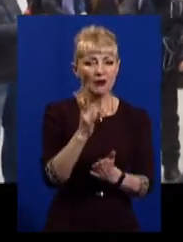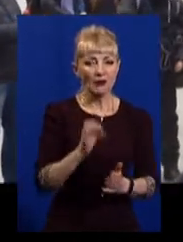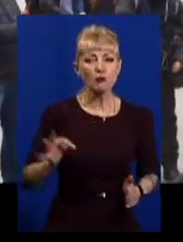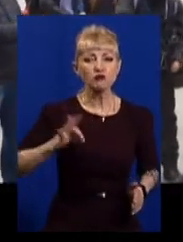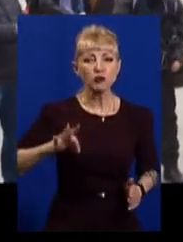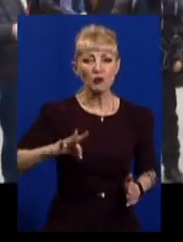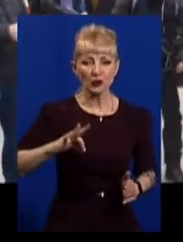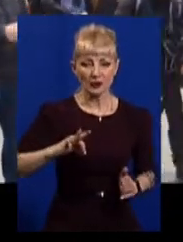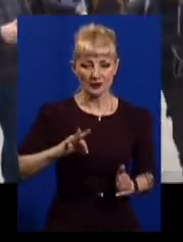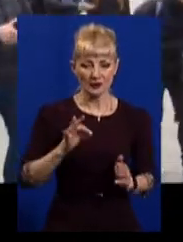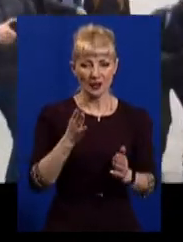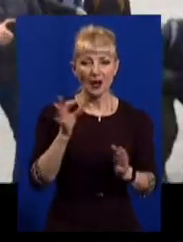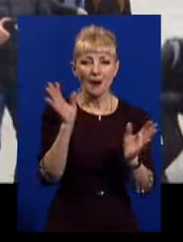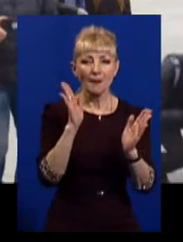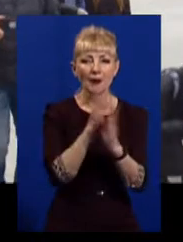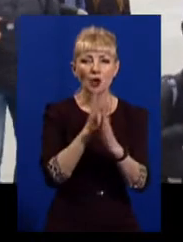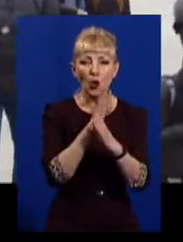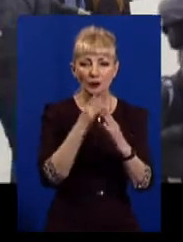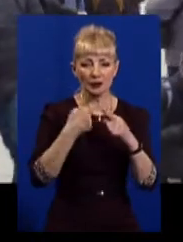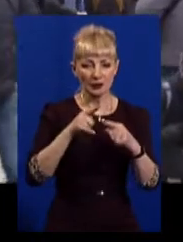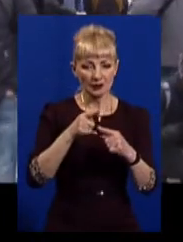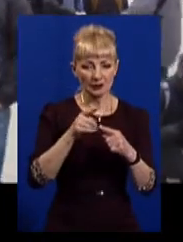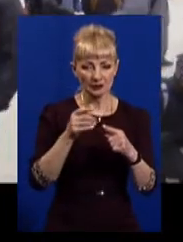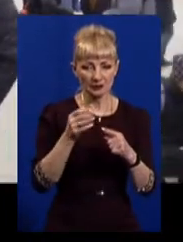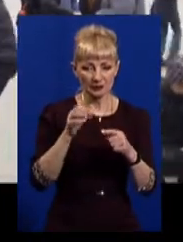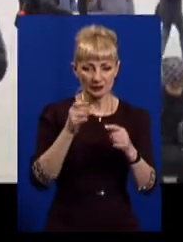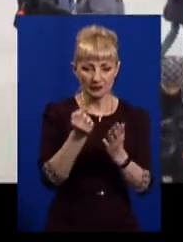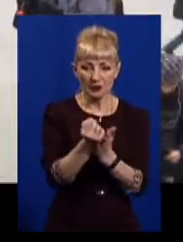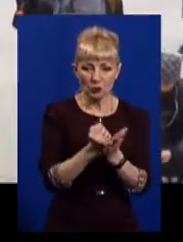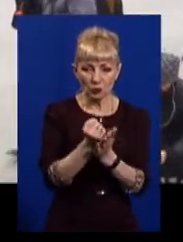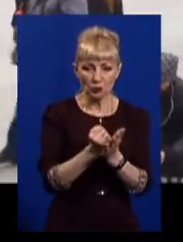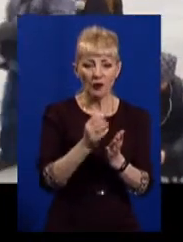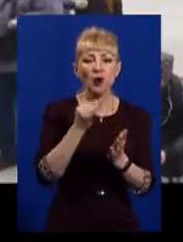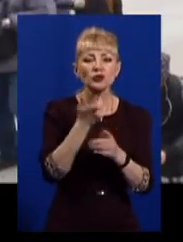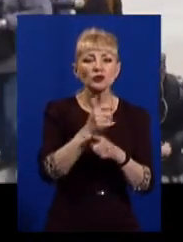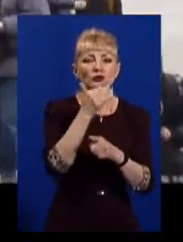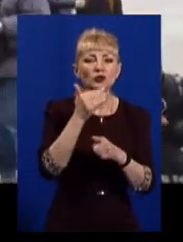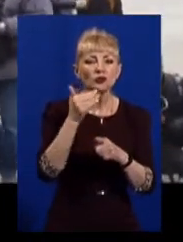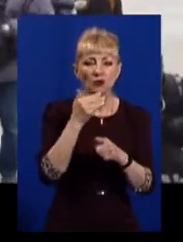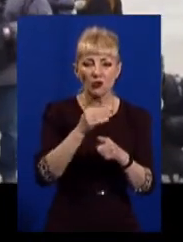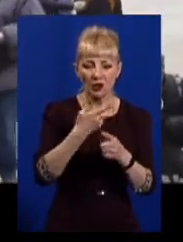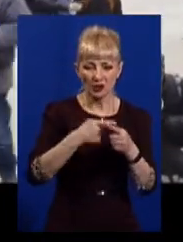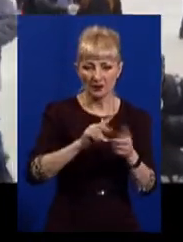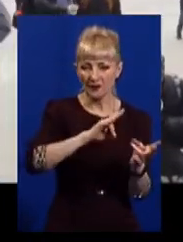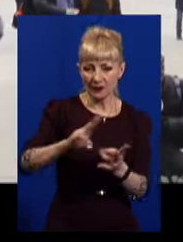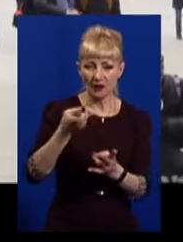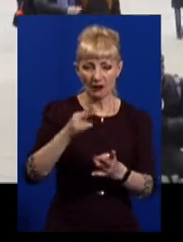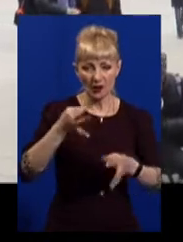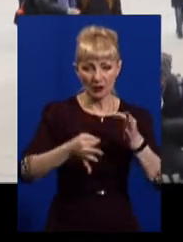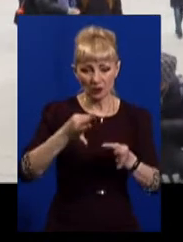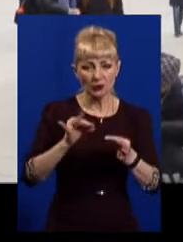ресурсів та викарчування ресурсів землі. Наслідок чого виникає дуже багато відходів, які впливають на цю катастрофічну ситуацію.